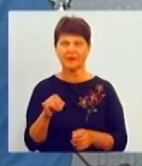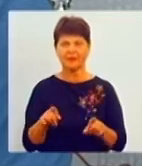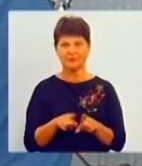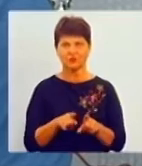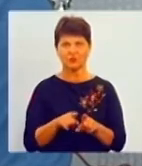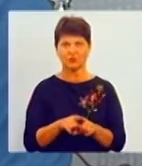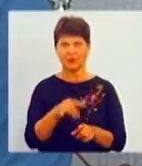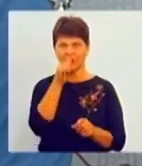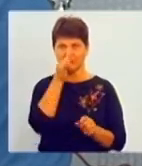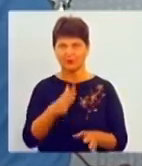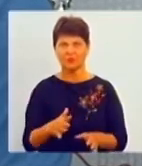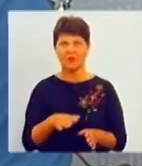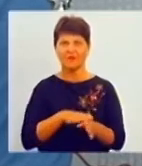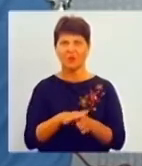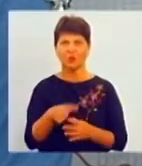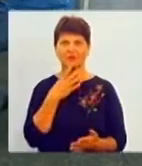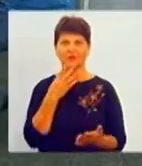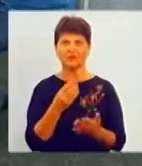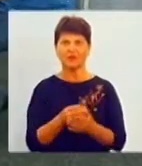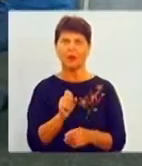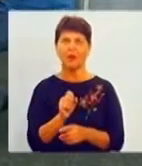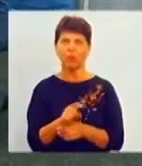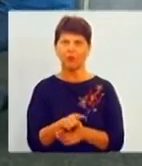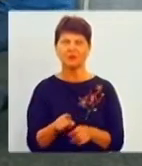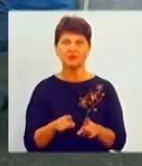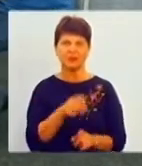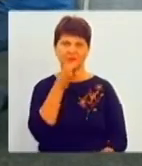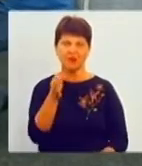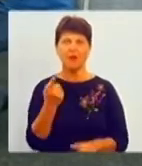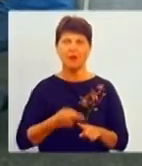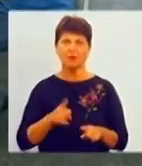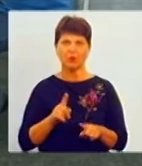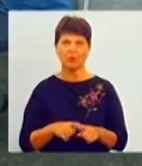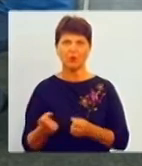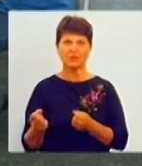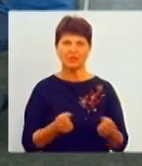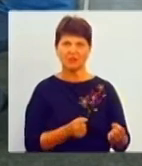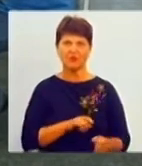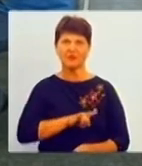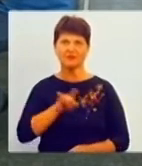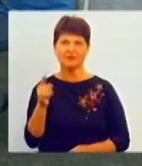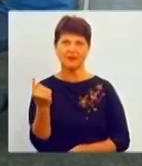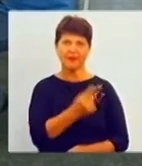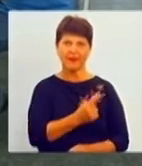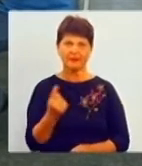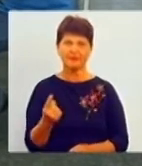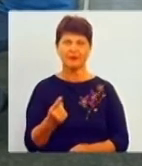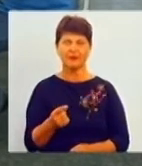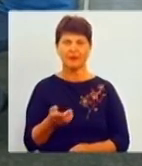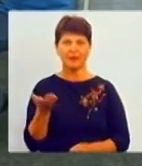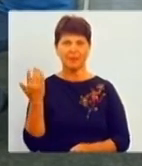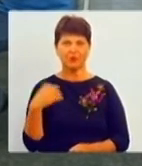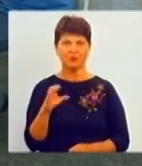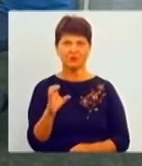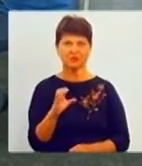чином не змогли виконувати свої обов'язки, скажімо так, і тому затримувалися рейси. До речі, минулої середи, в Звінниці